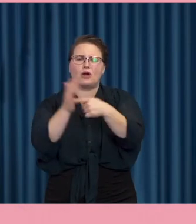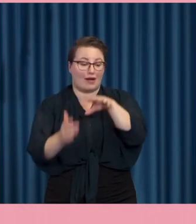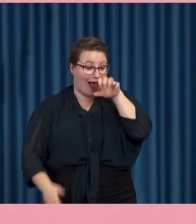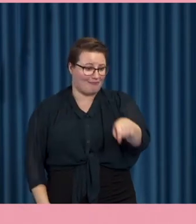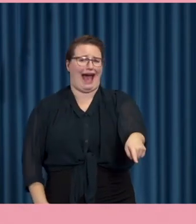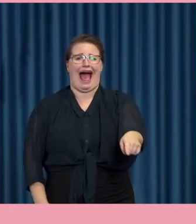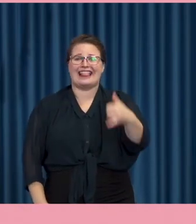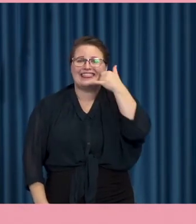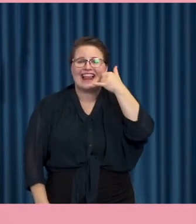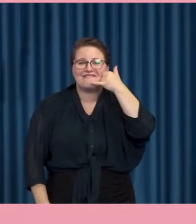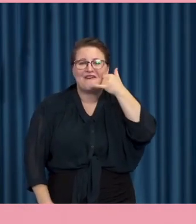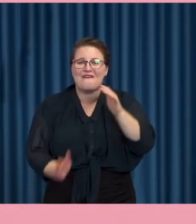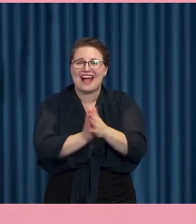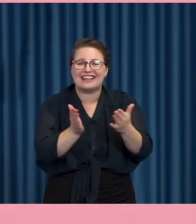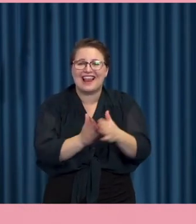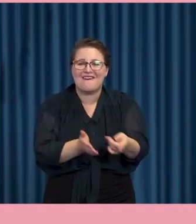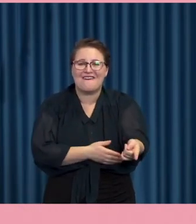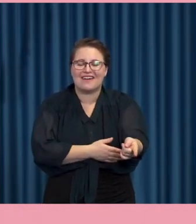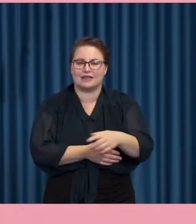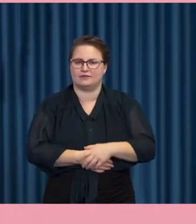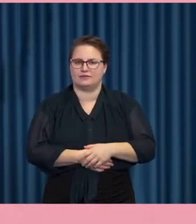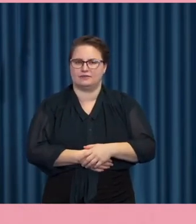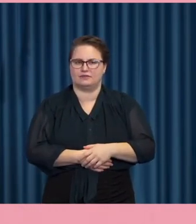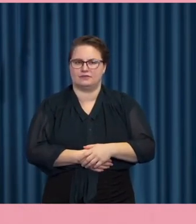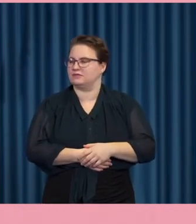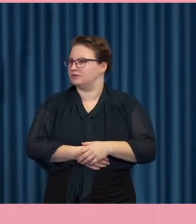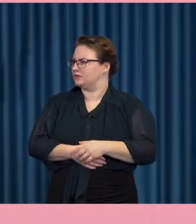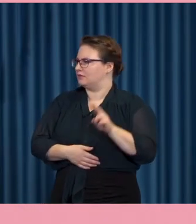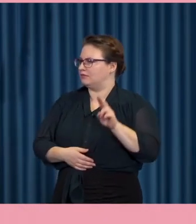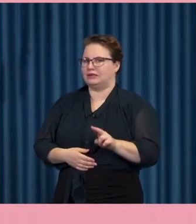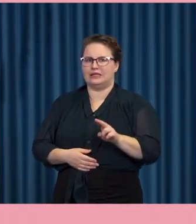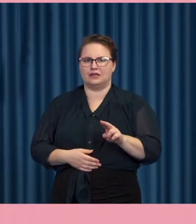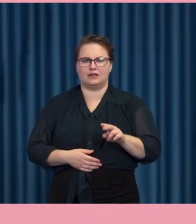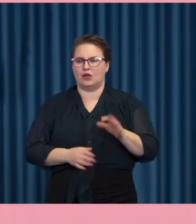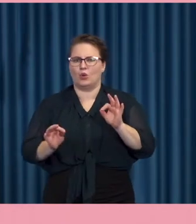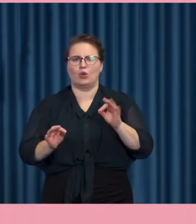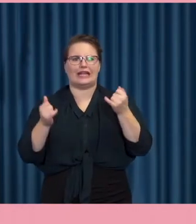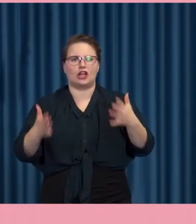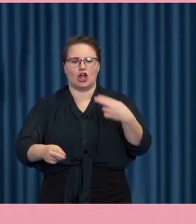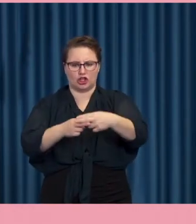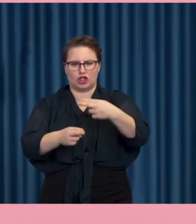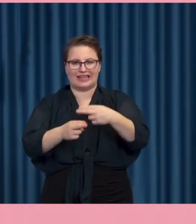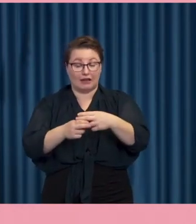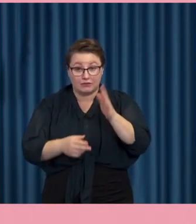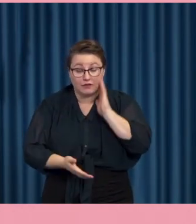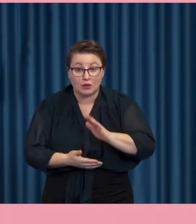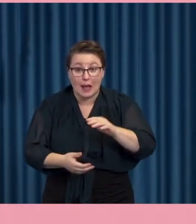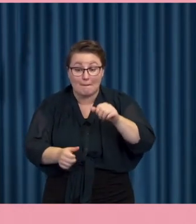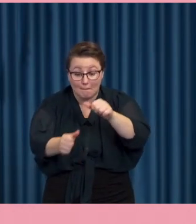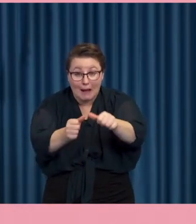Hur får man tag på nyheter då? Är det en papperstidning då? Okej. Ja, tv-sändningen förstås.